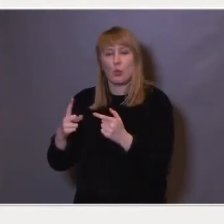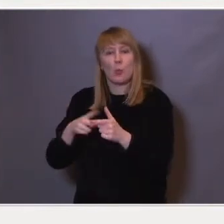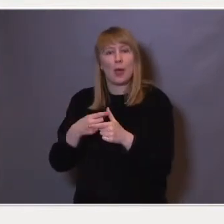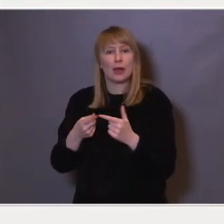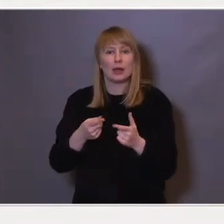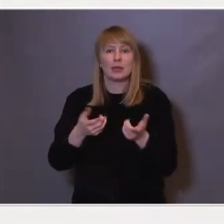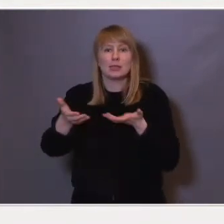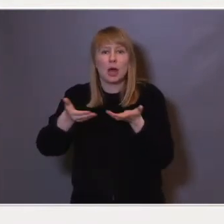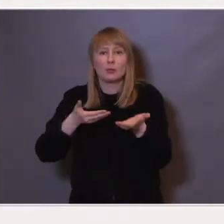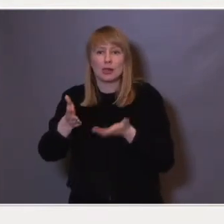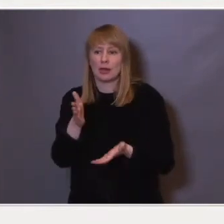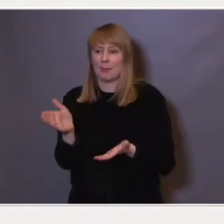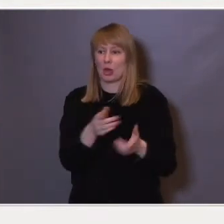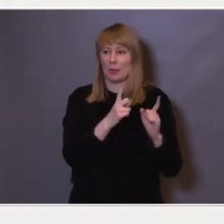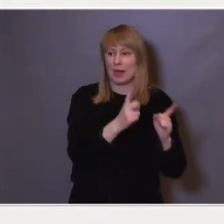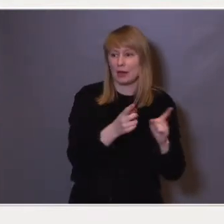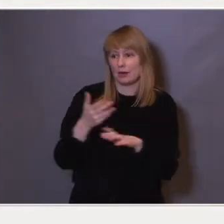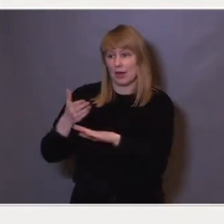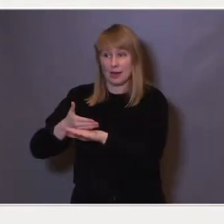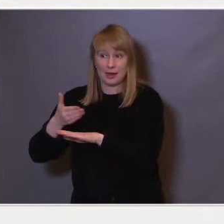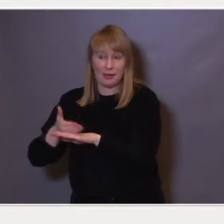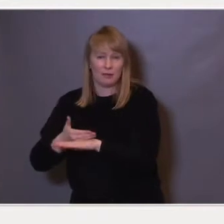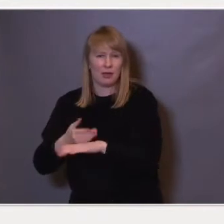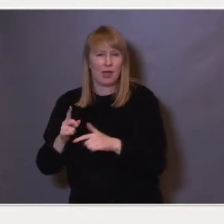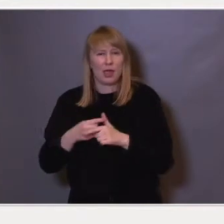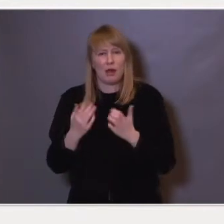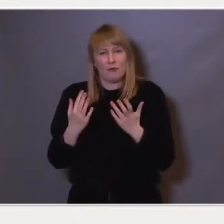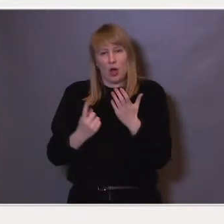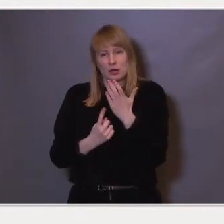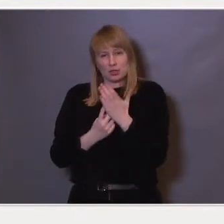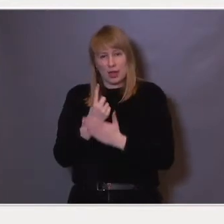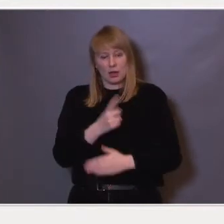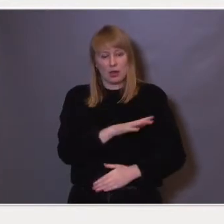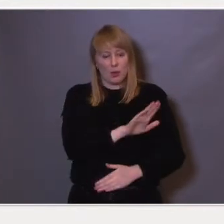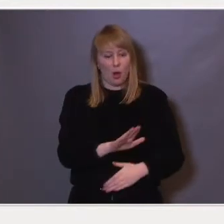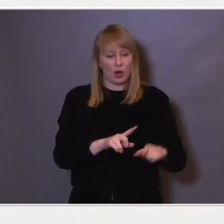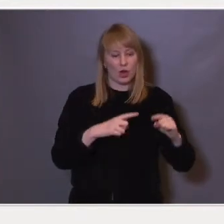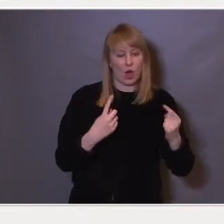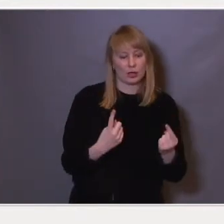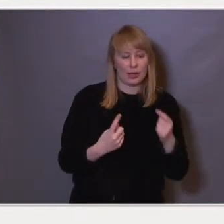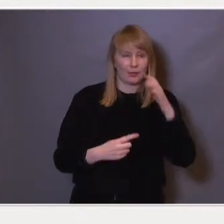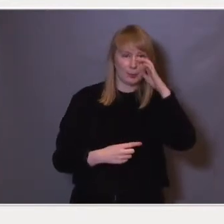eller i samspillet mellom lærer og elev, eller hva som skjer i barnehagen.